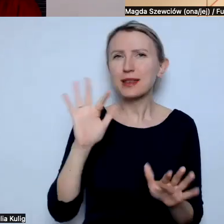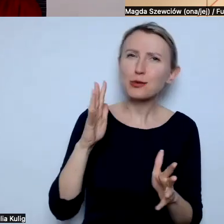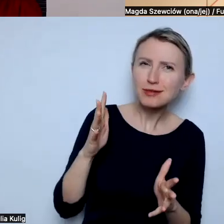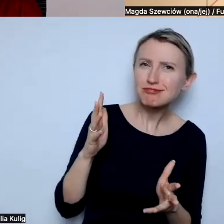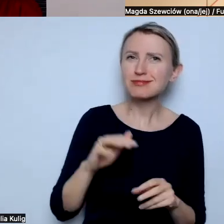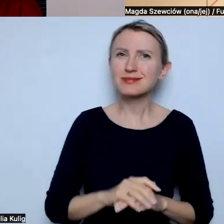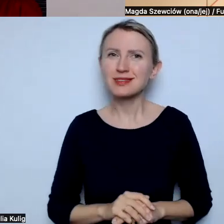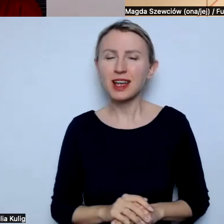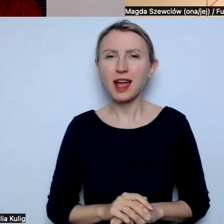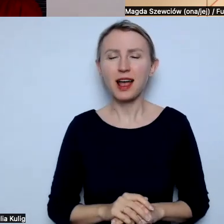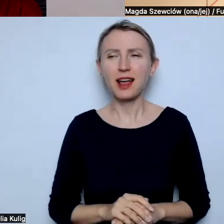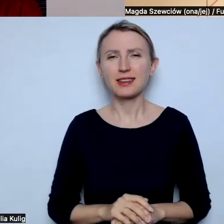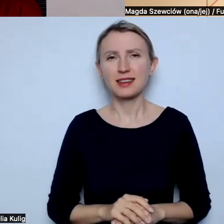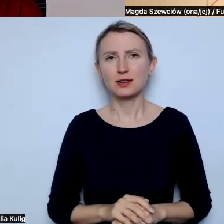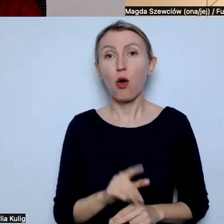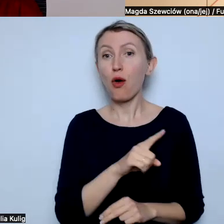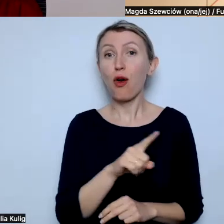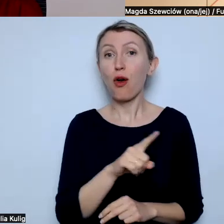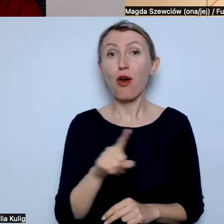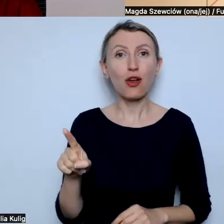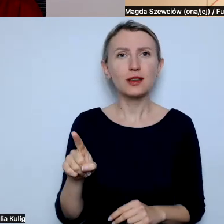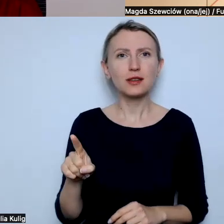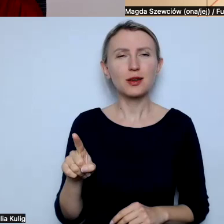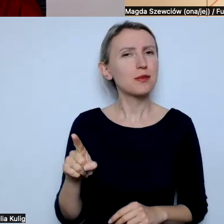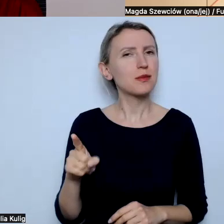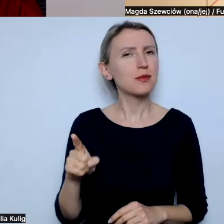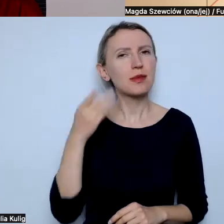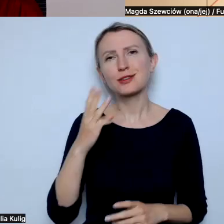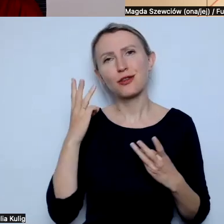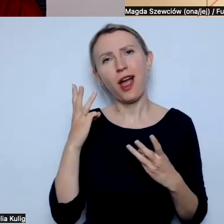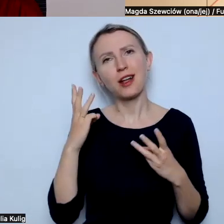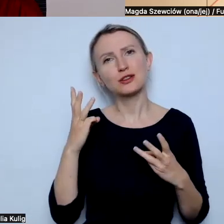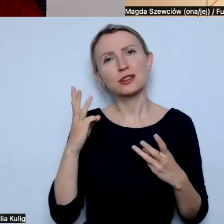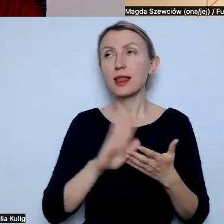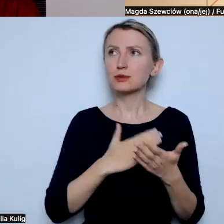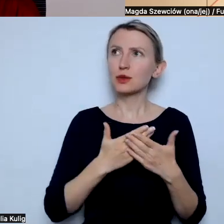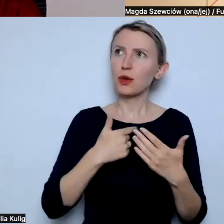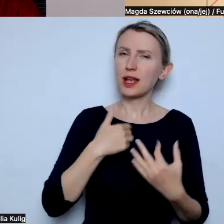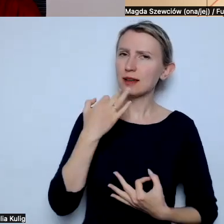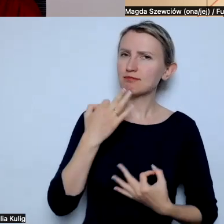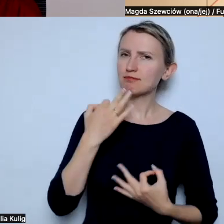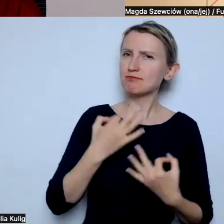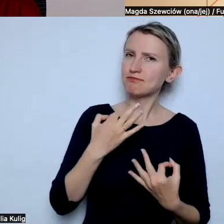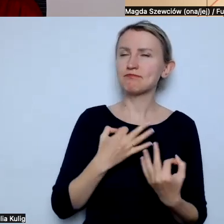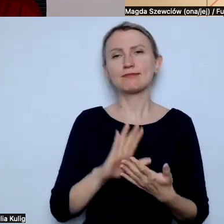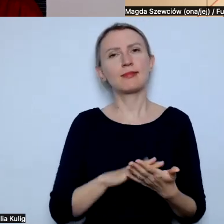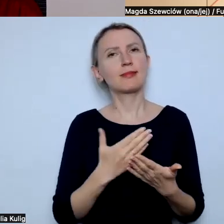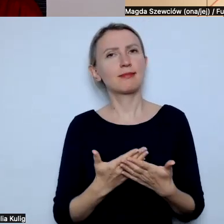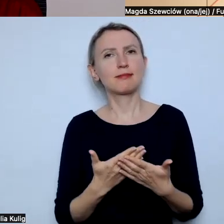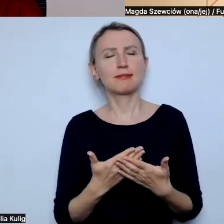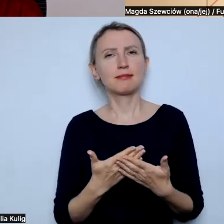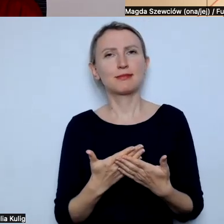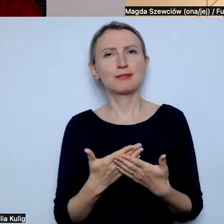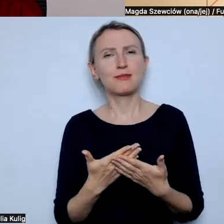którzy są mi nieocenieni, jeśli chodzi o, gdy mam jakąś wątpliwość, na przykład dotyczącą